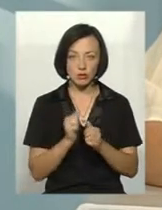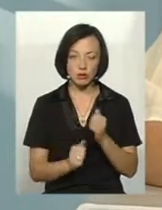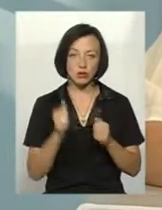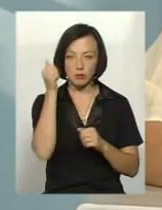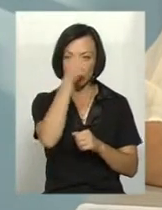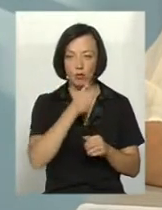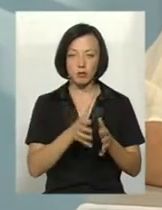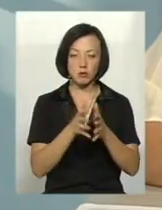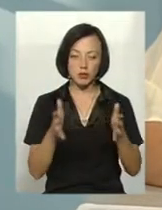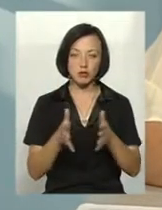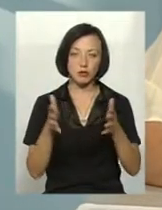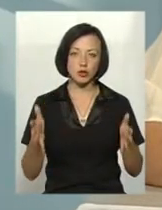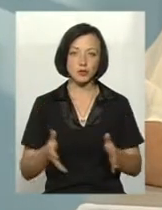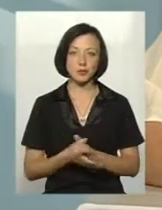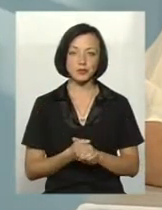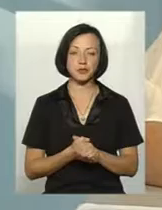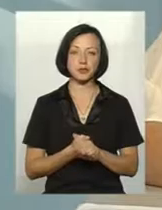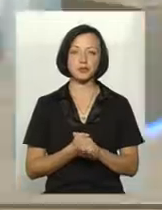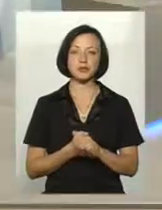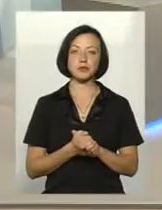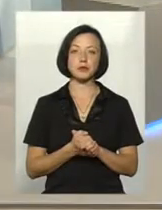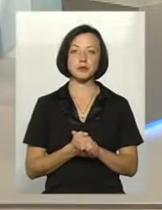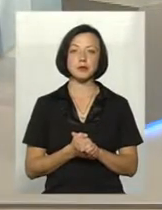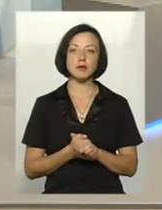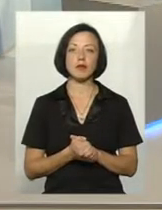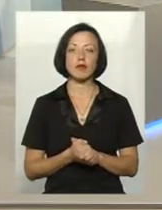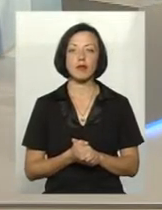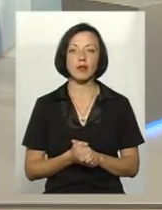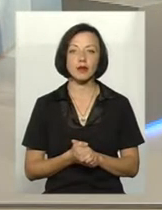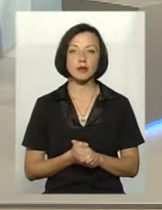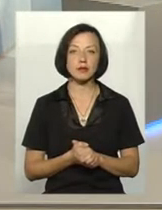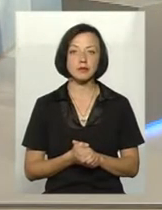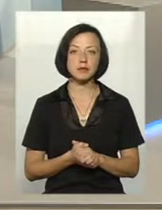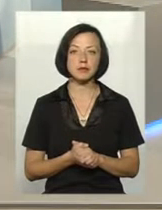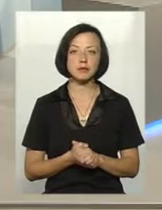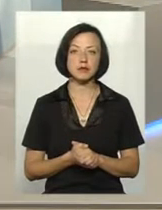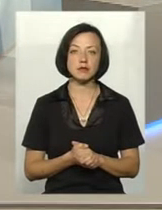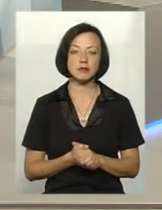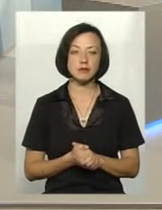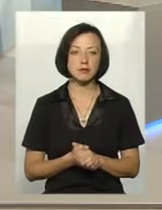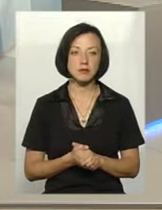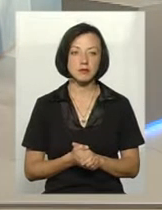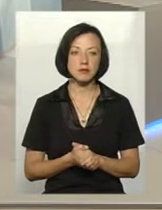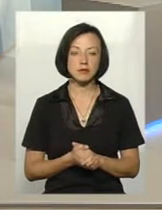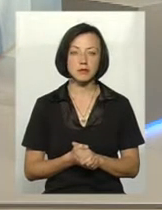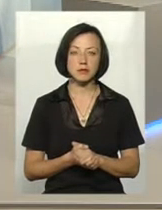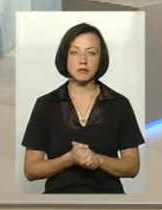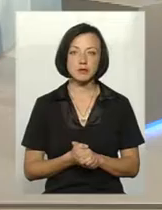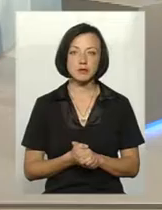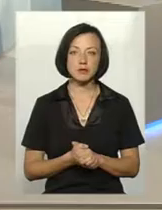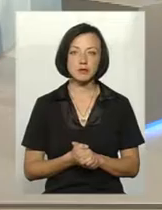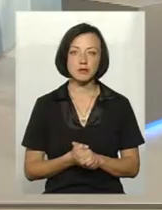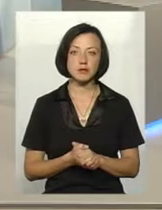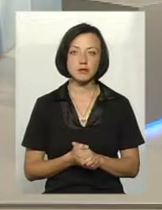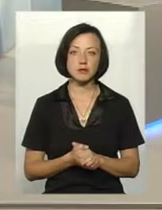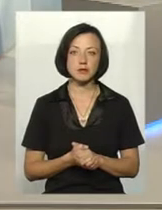збільшується. Якщо поглянути на іншу сторону ми далі, на